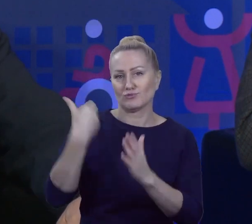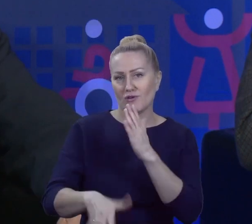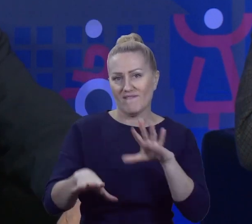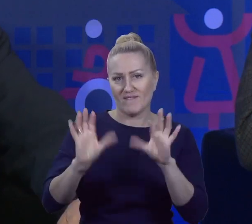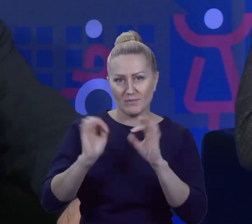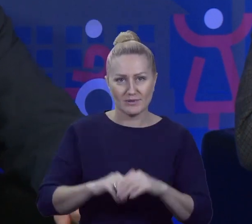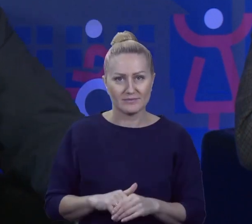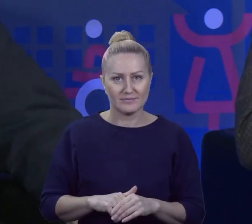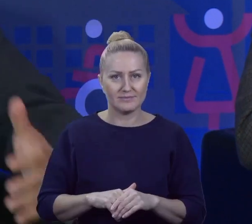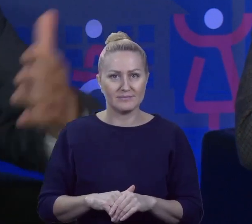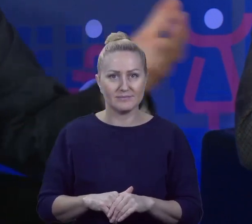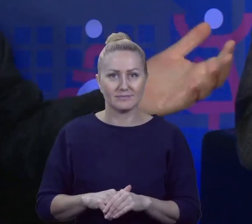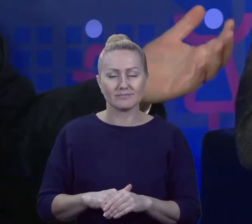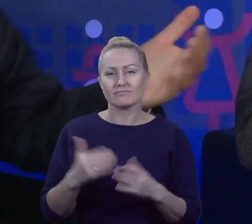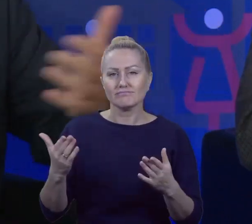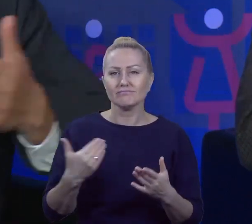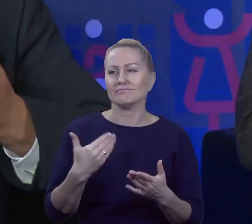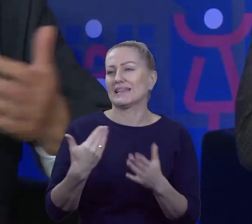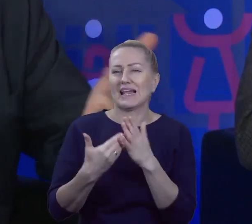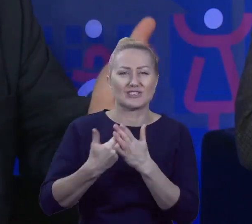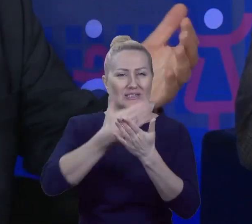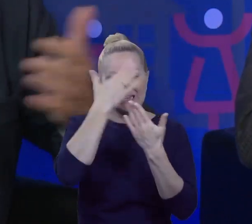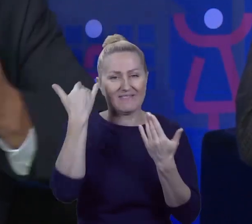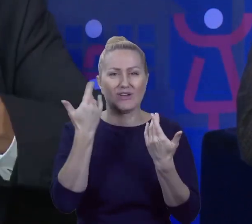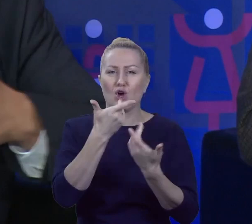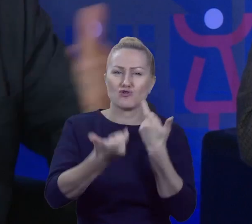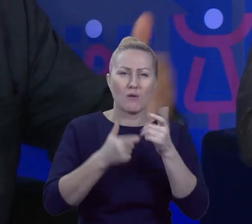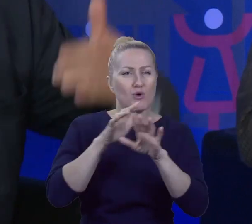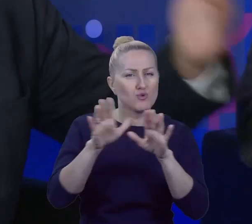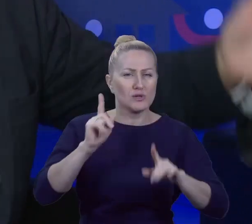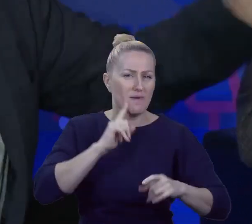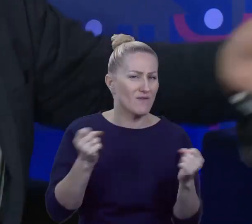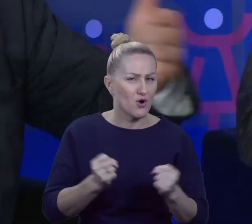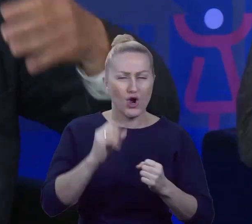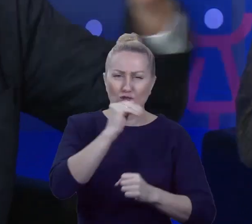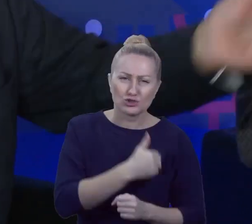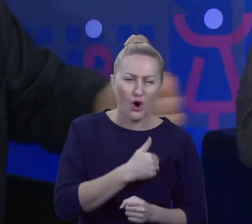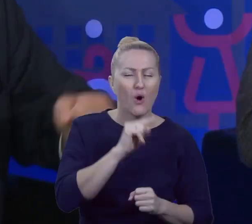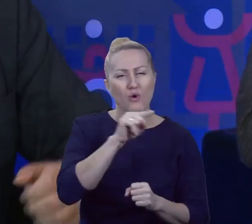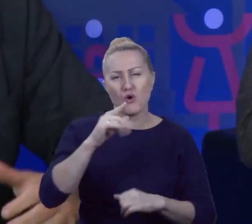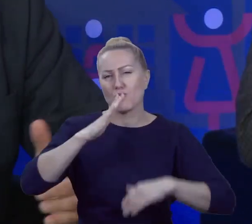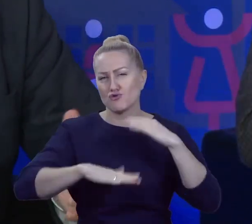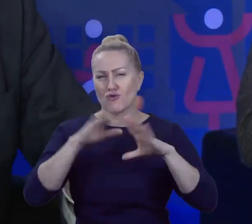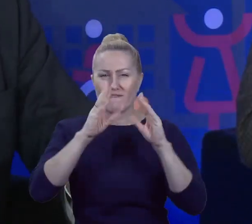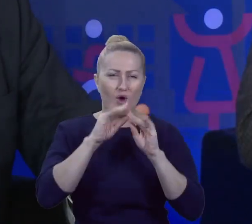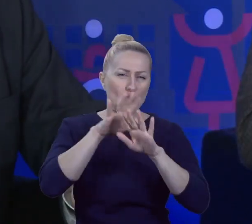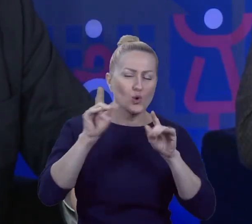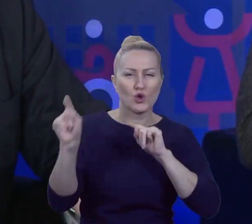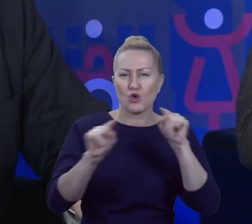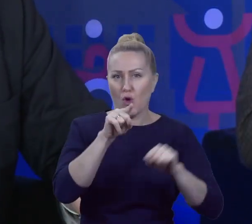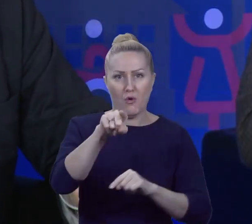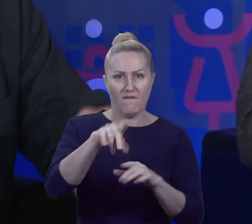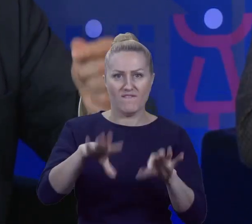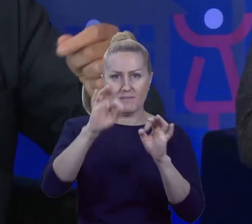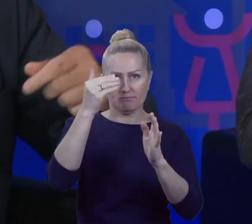Przegrał wybory. No i tak dlaczego? No nie wiadomo, wiele zrobione naprawdę, naprawdę. I szkoły, i to pobudowane, i wszystko pobudowane. I on przegrał.